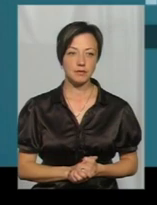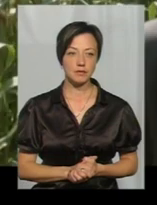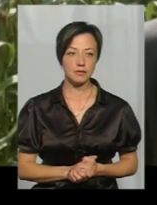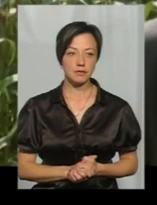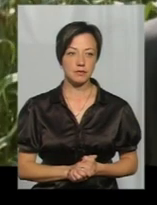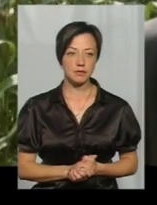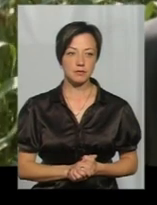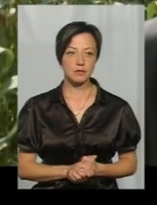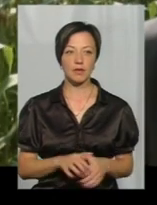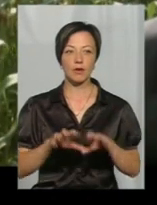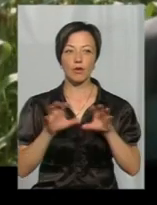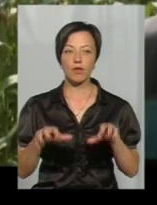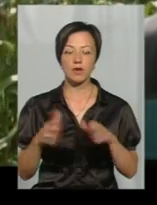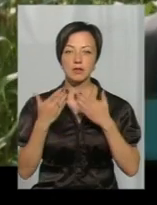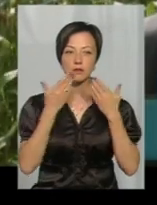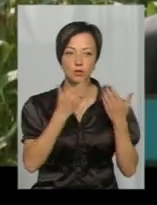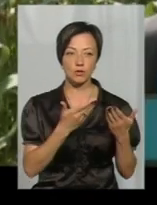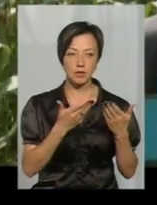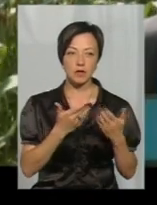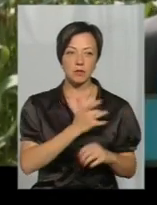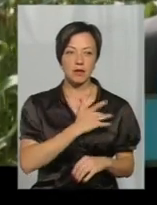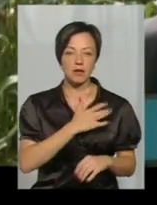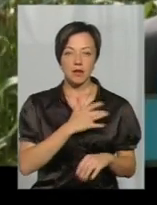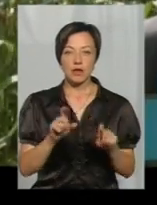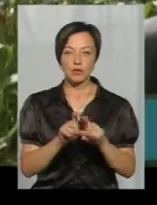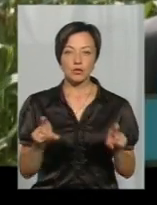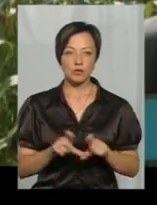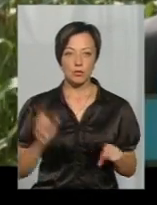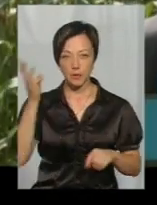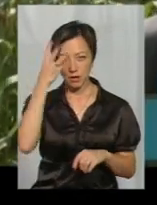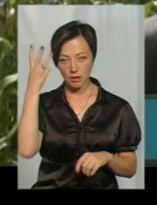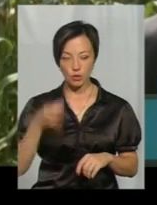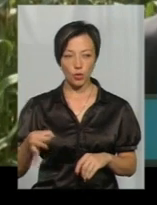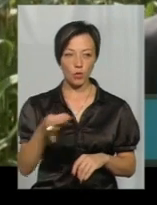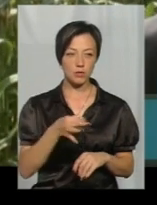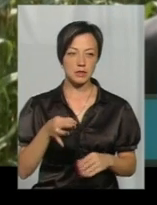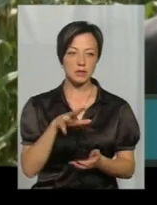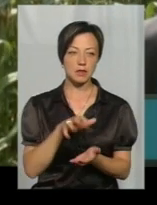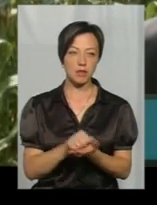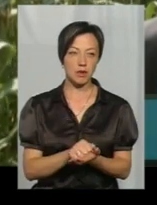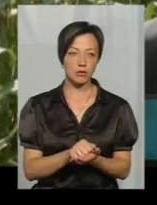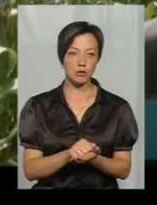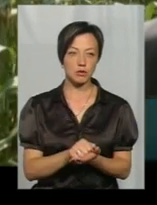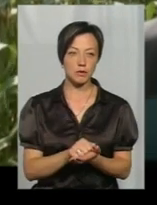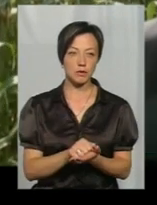Голова звернувся в приватні структури по Хмельницькій області, які займаються